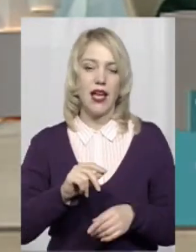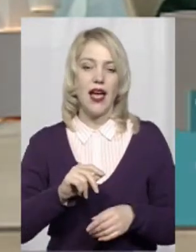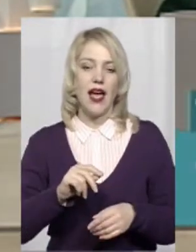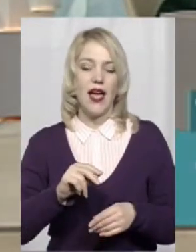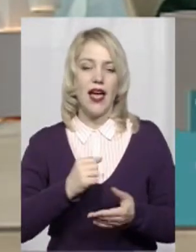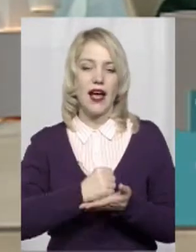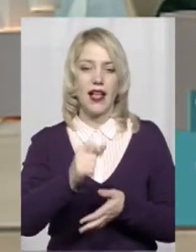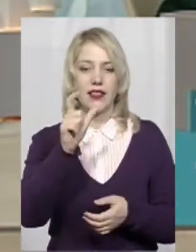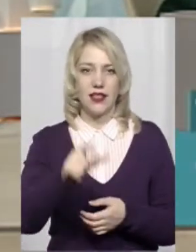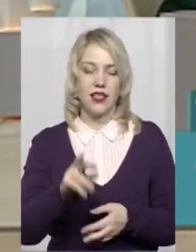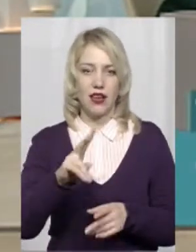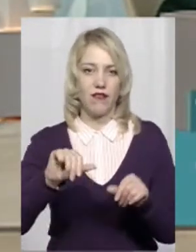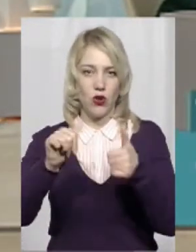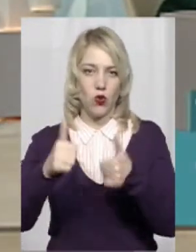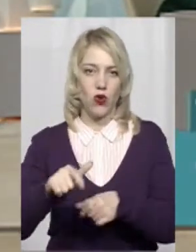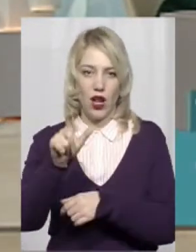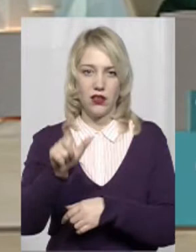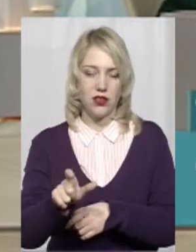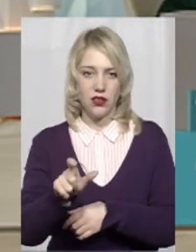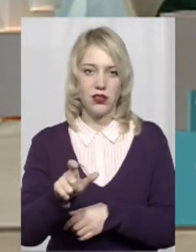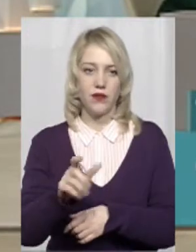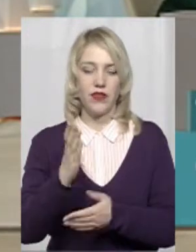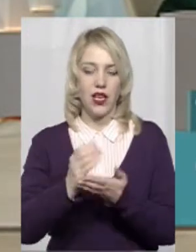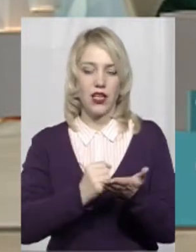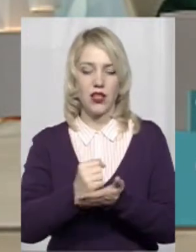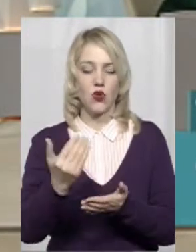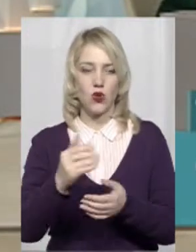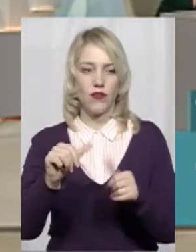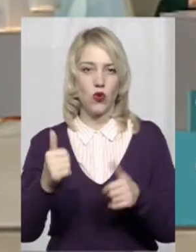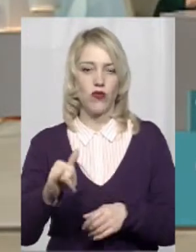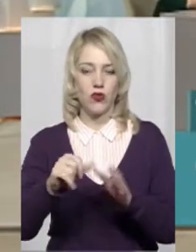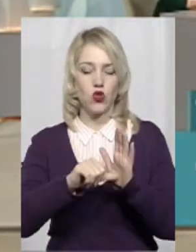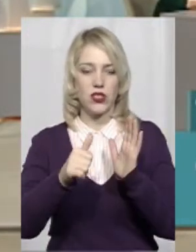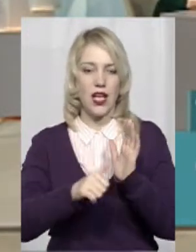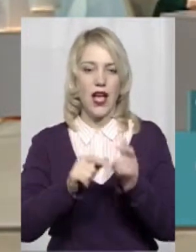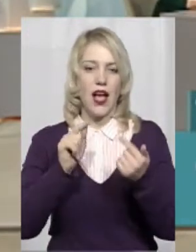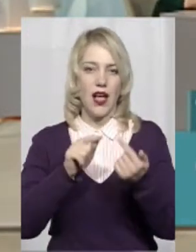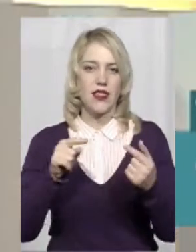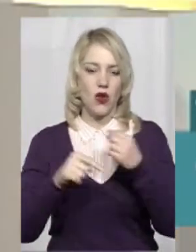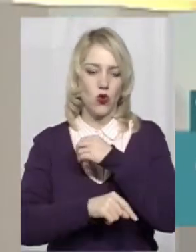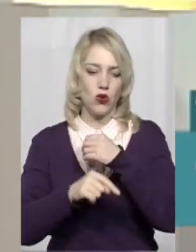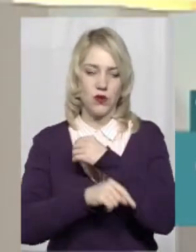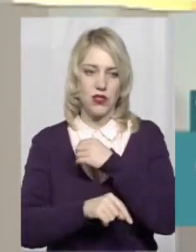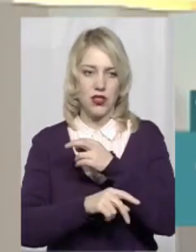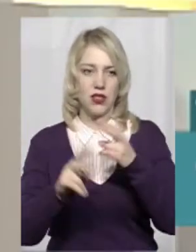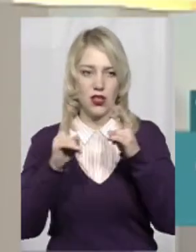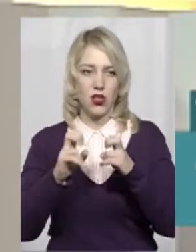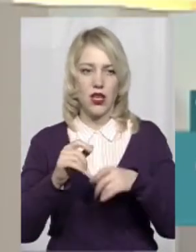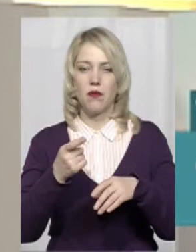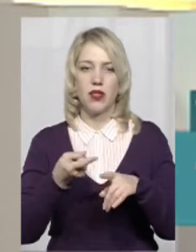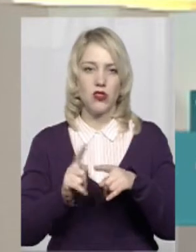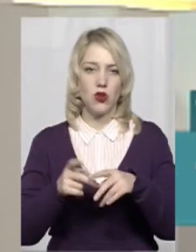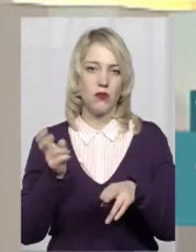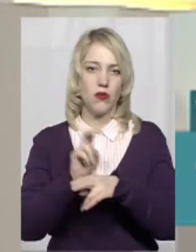фігуранта… є кандидат, який фігурував у 16 антикорупційних розслідуваннях, при цьому зразково відвідує